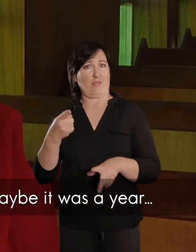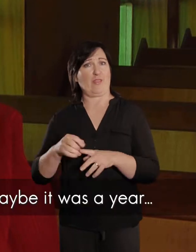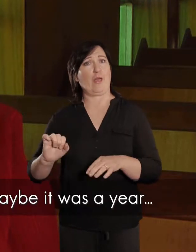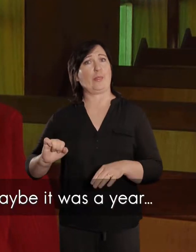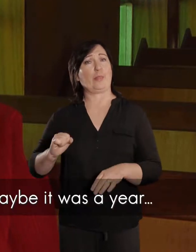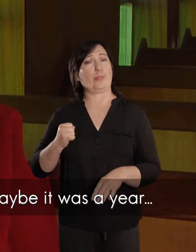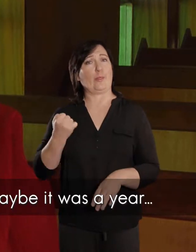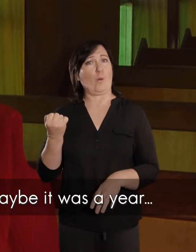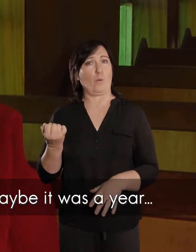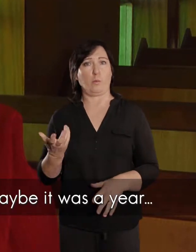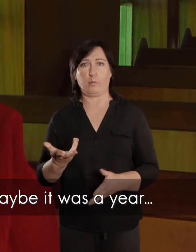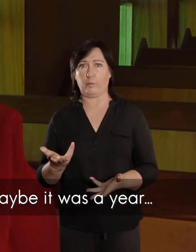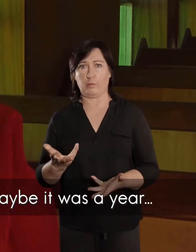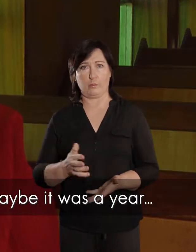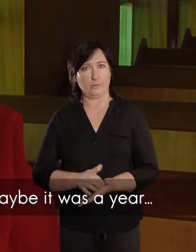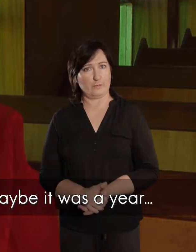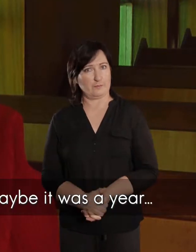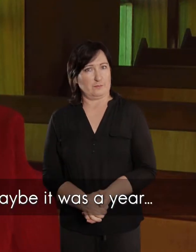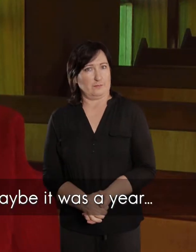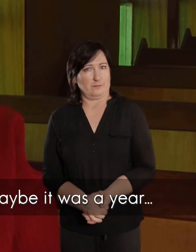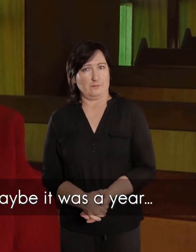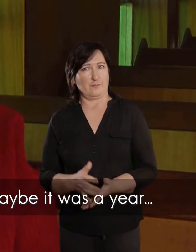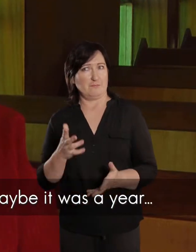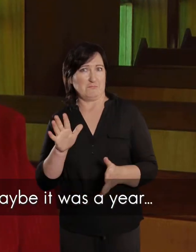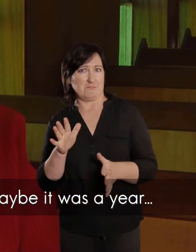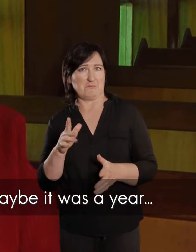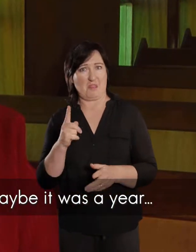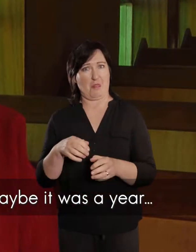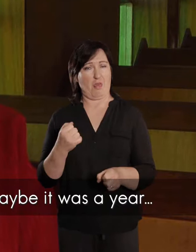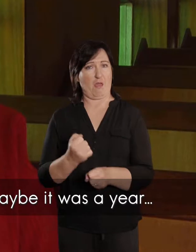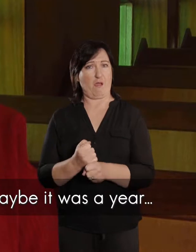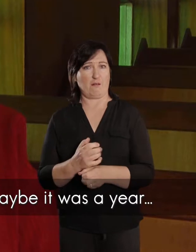ek dink hulle was nog een jaar getrouwd, dink hulle was al een jaar getrouwd